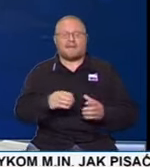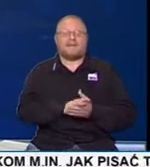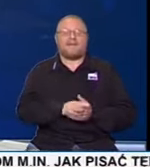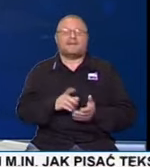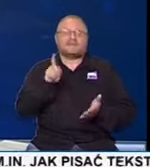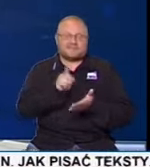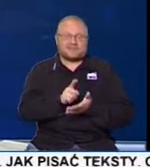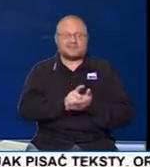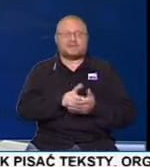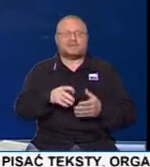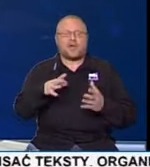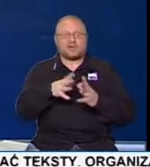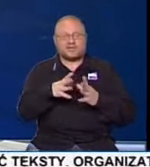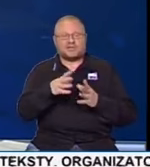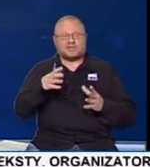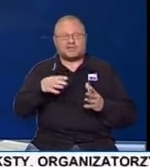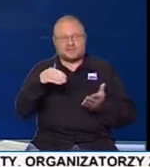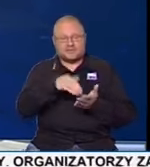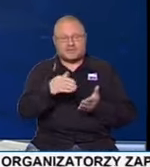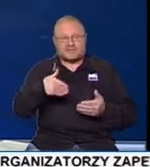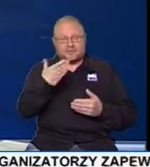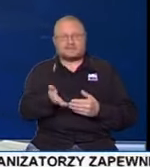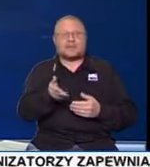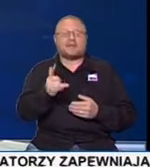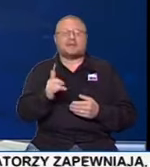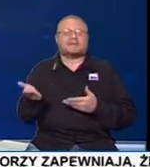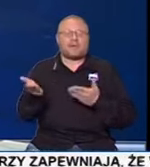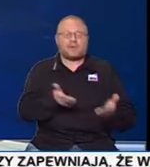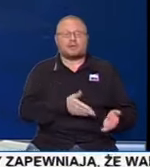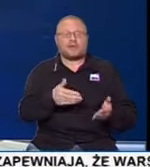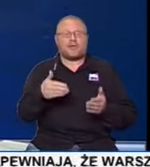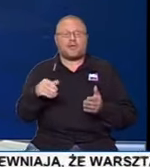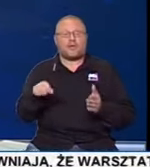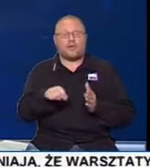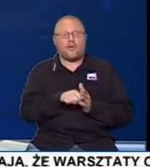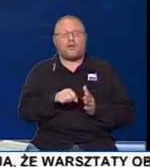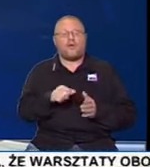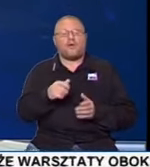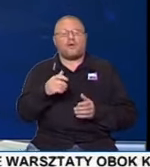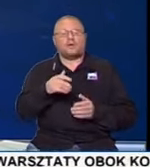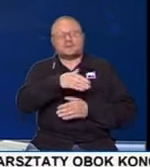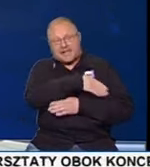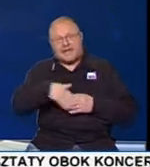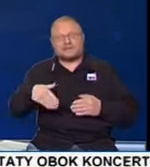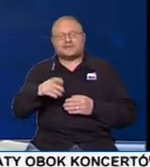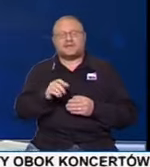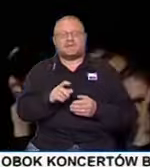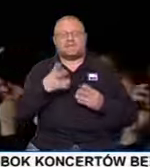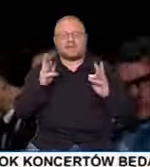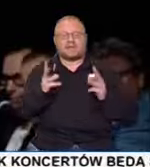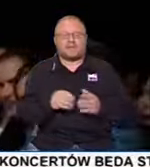Zwyciężczyni oprócz 10 tysięcy złotych otrzymała zaproszenie na miesięczne warsztaty do Milan Style Academy. Relacja Katarzyna Matczuk.